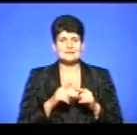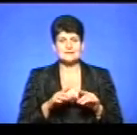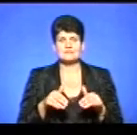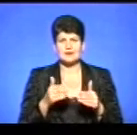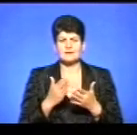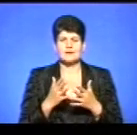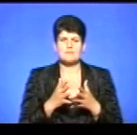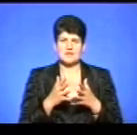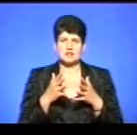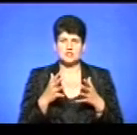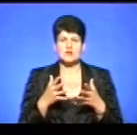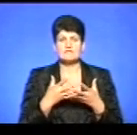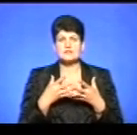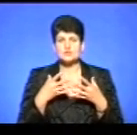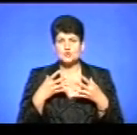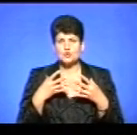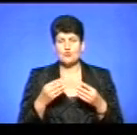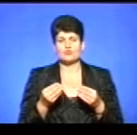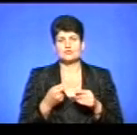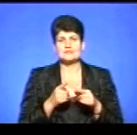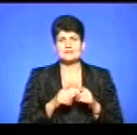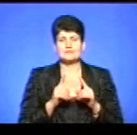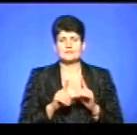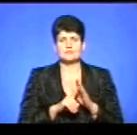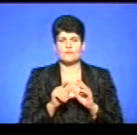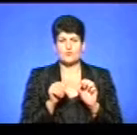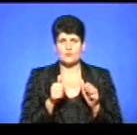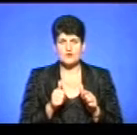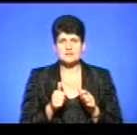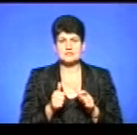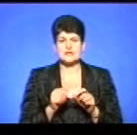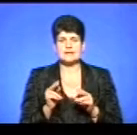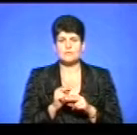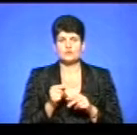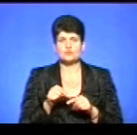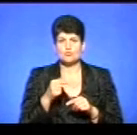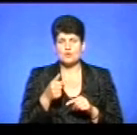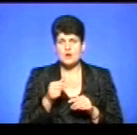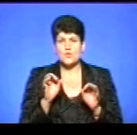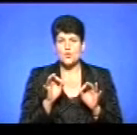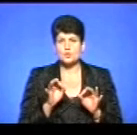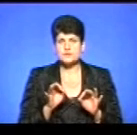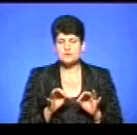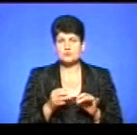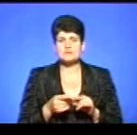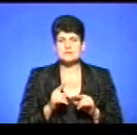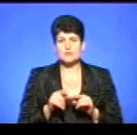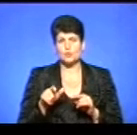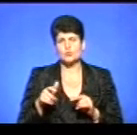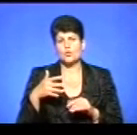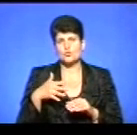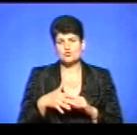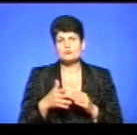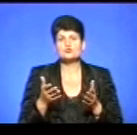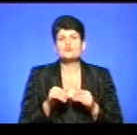більше. Тому що весною це тільки ще формується ніби дитульний список на ремонти цього року, а осіню це вже мешканці розуміють, що